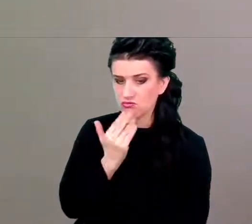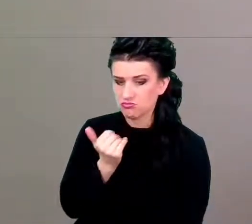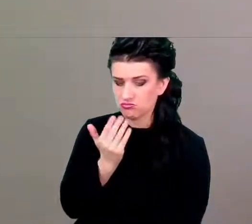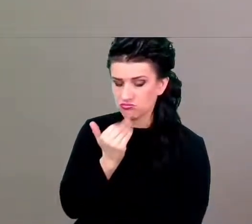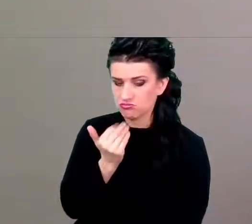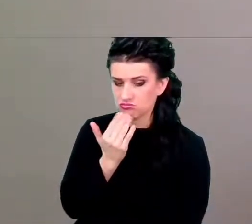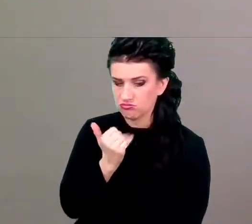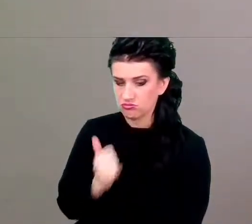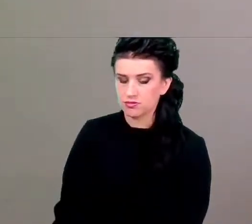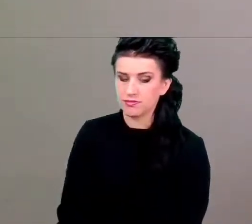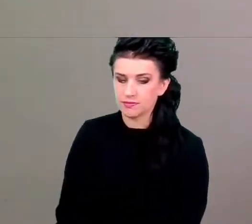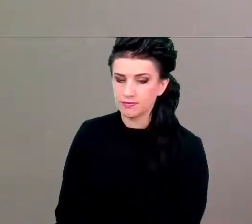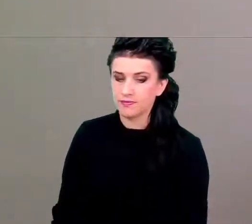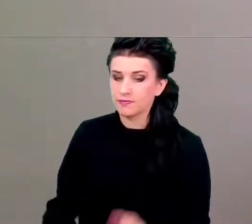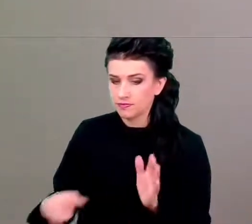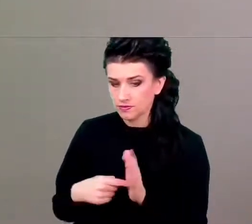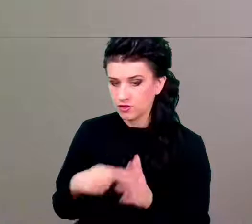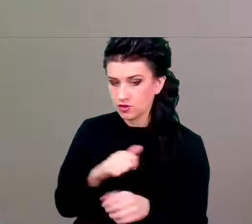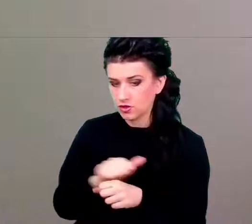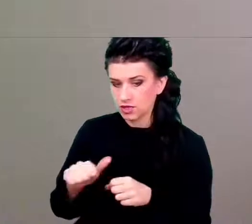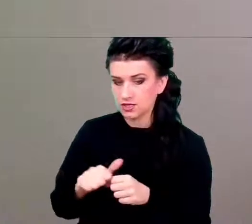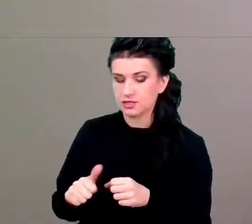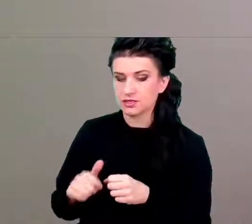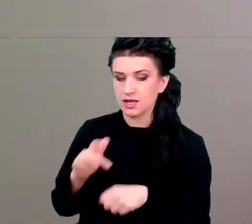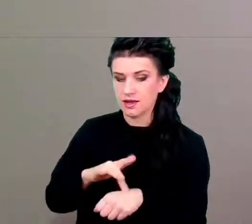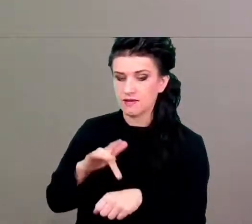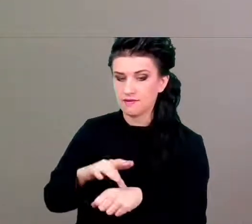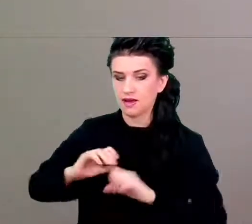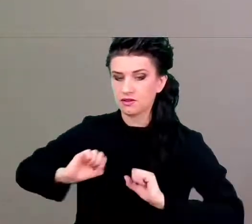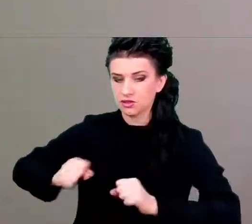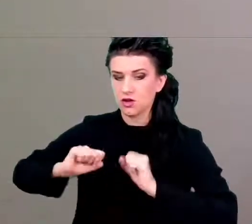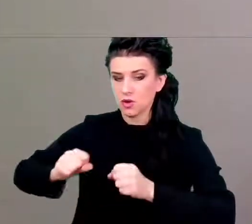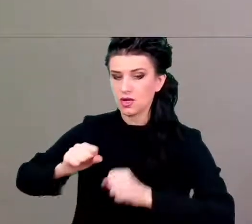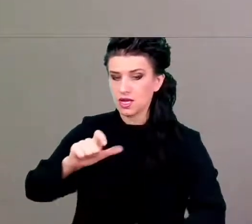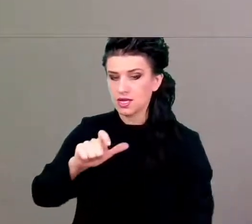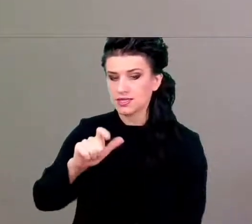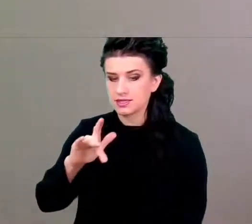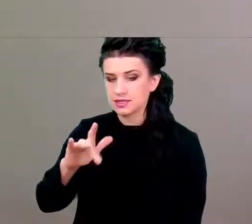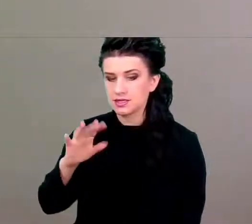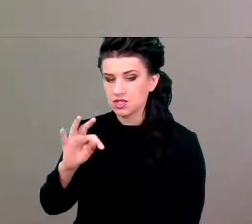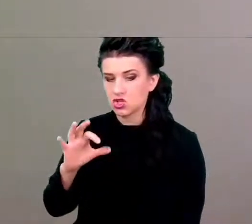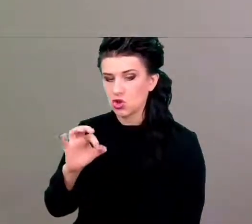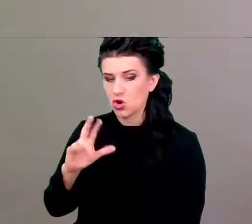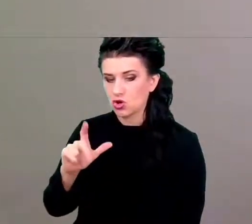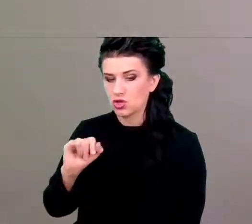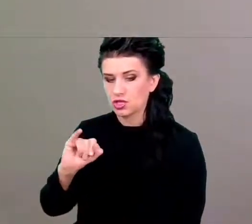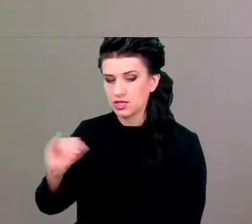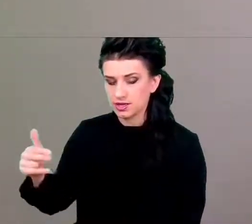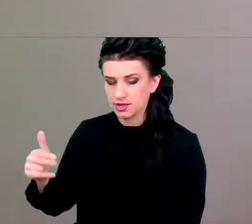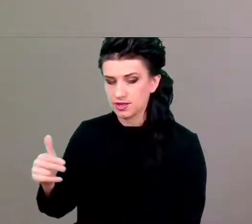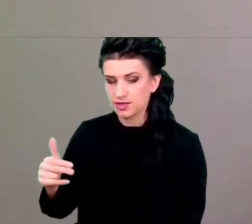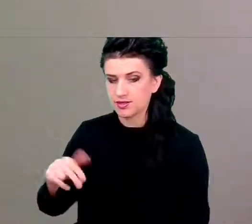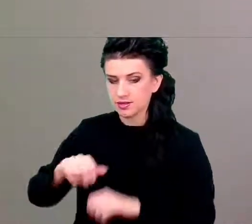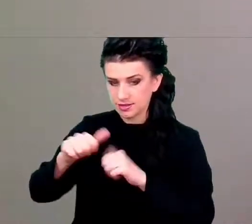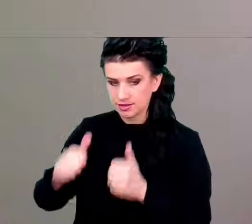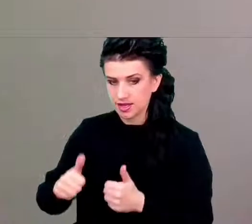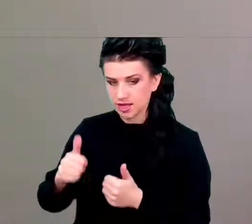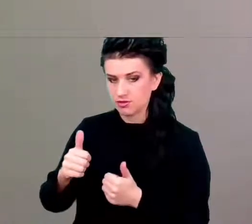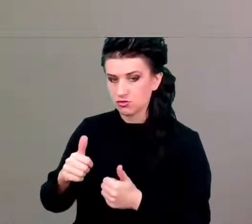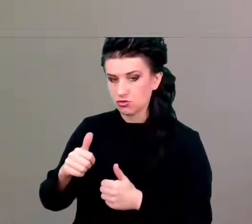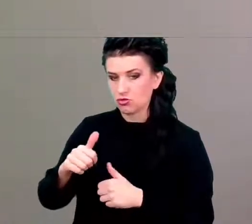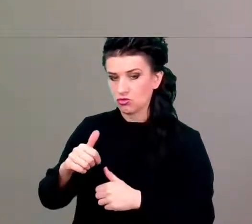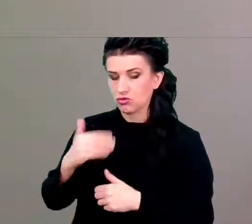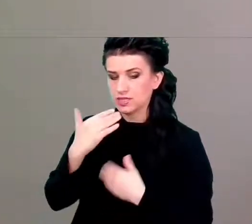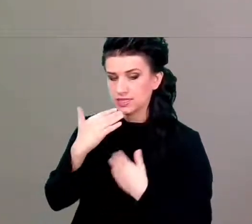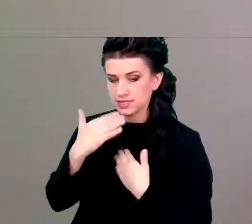jest skutek działania cytokin prozapalnych, które towarzyszą stanowi zapalnemu. Nie będę